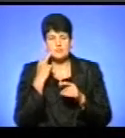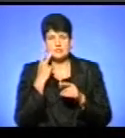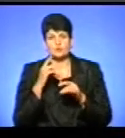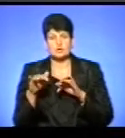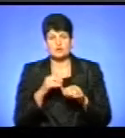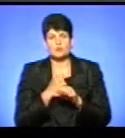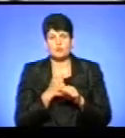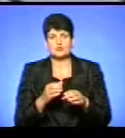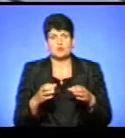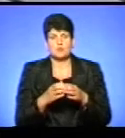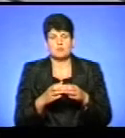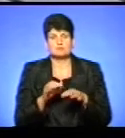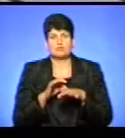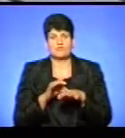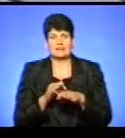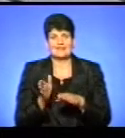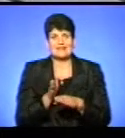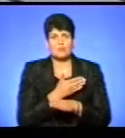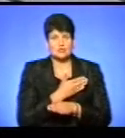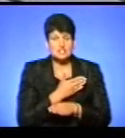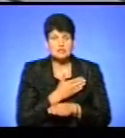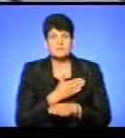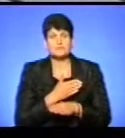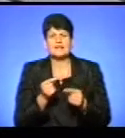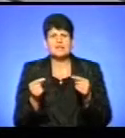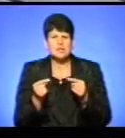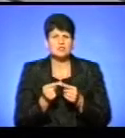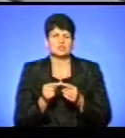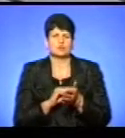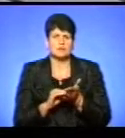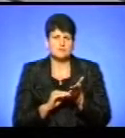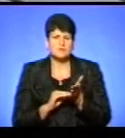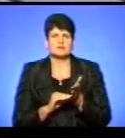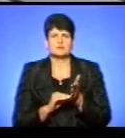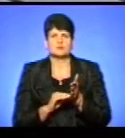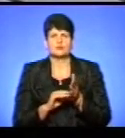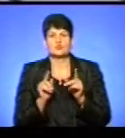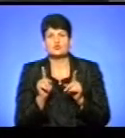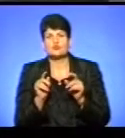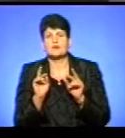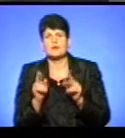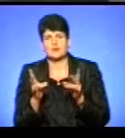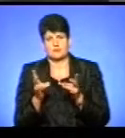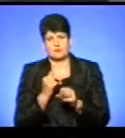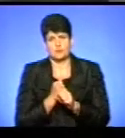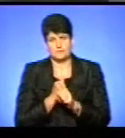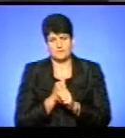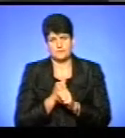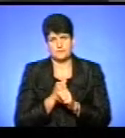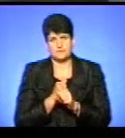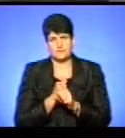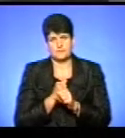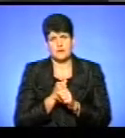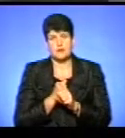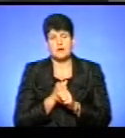організації проведення підповідних демонтажів. Є чітко описаний регламент, що чим потрібно робити. Проте